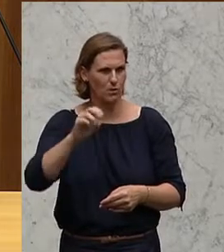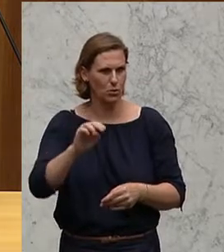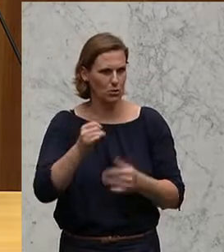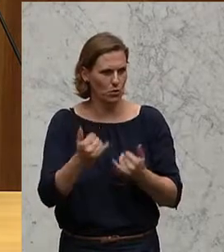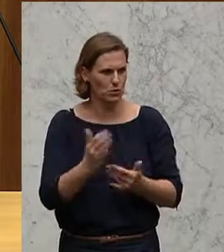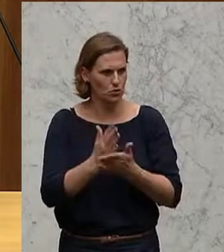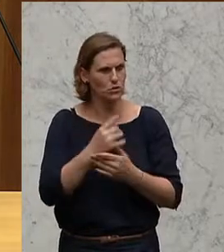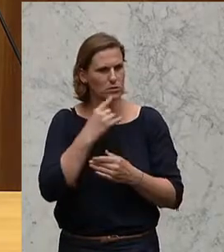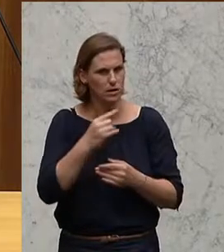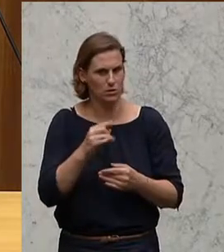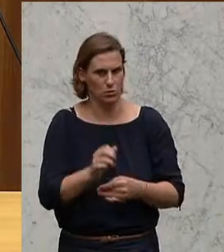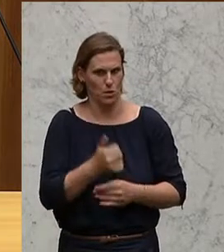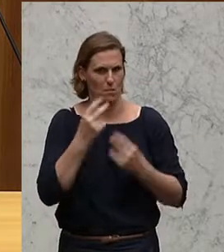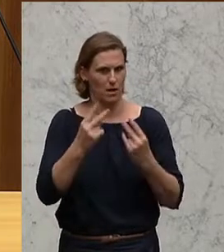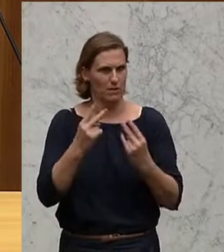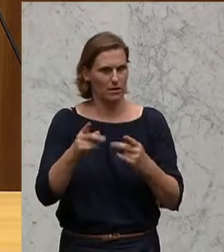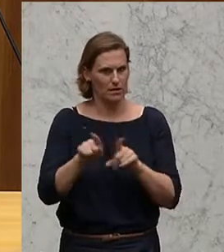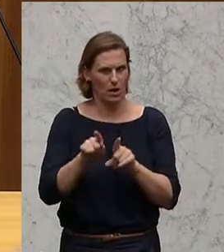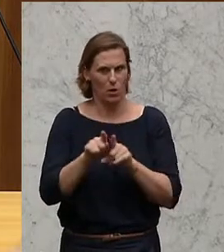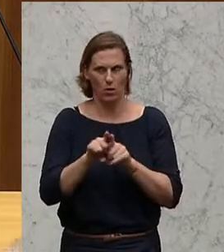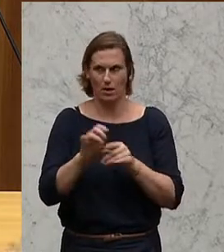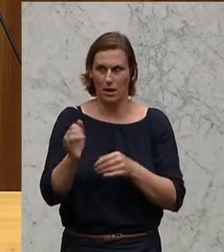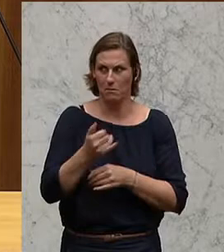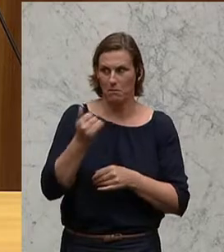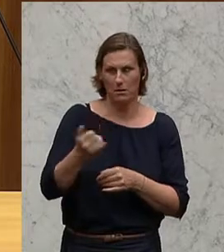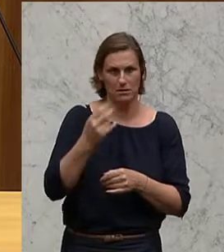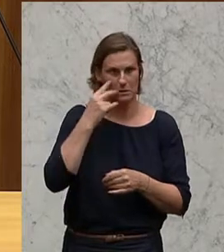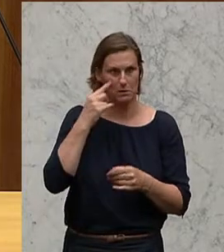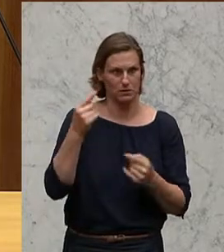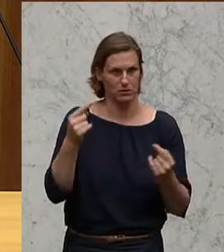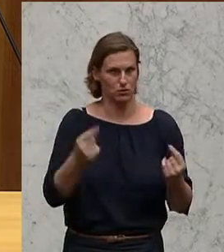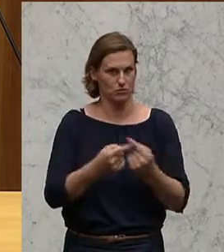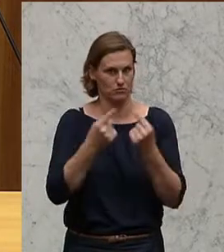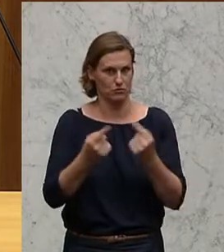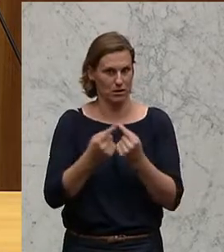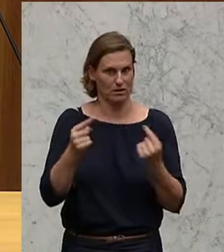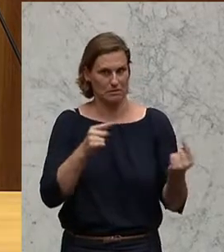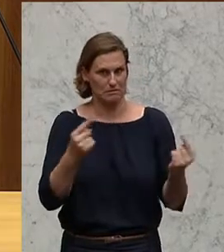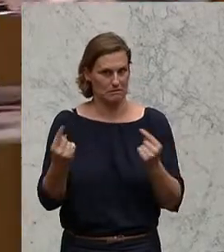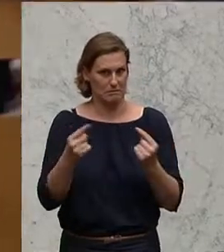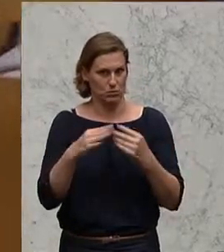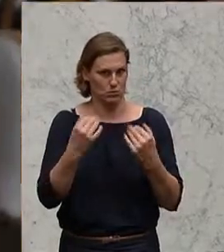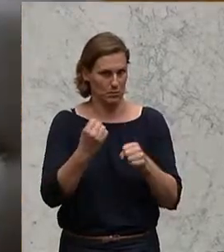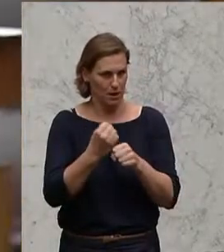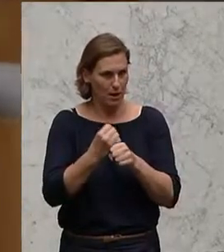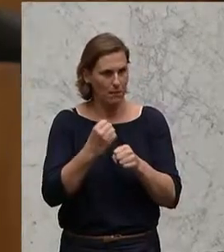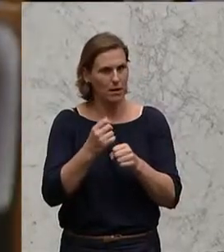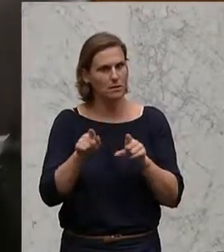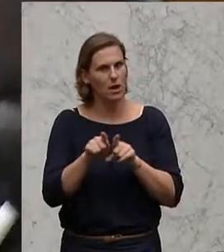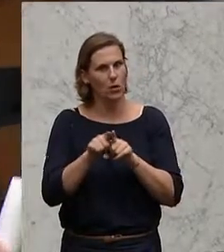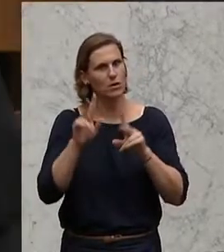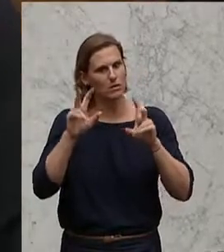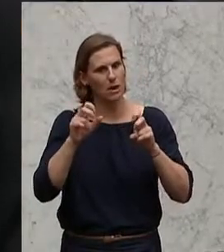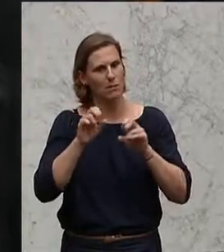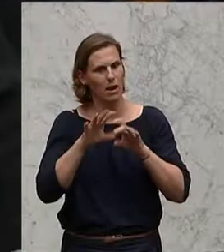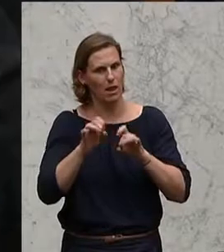jetzt in einem herauftrauenden Koalitionsstreit, den wir gleich erleben werden, trotzdem noch zu betonen, dass der Themenbereich des Querenstiegs in den Lehrerberufen